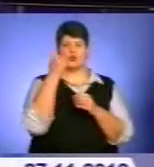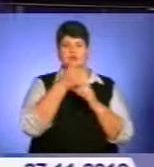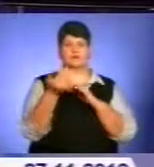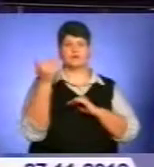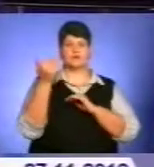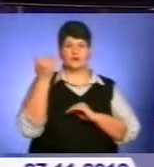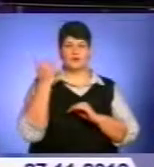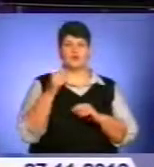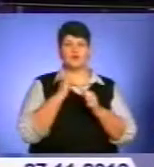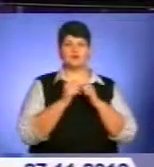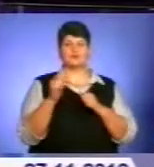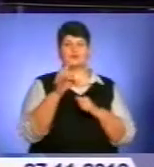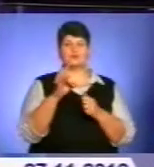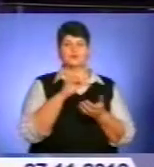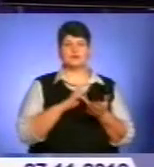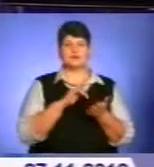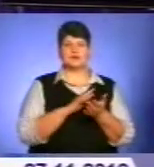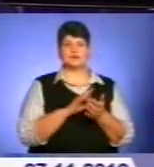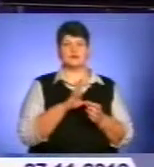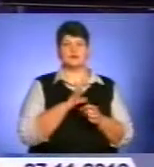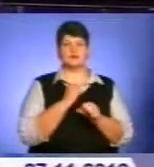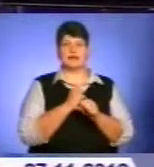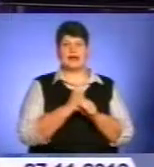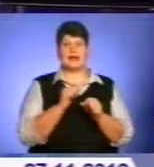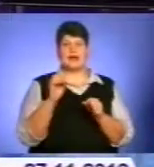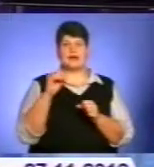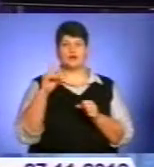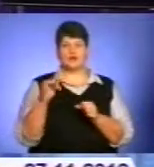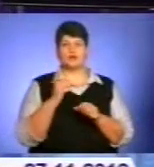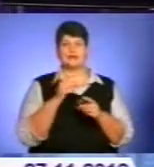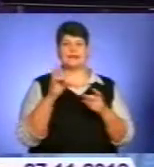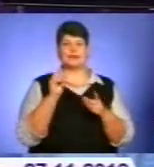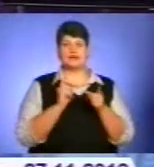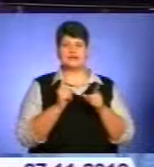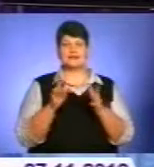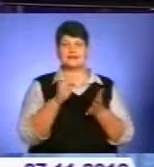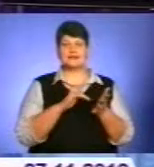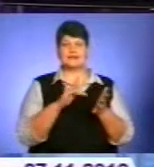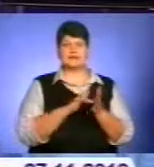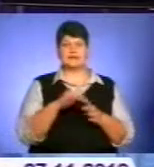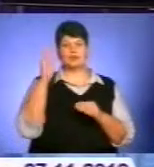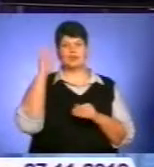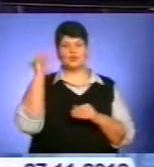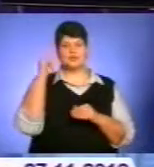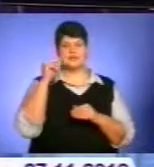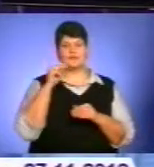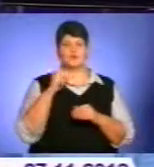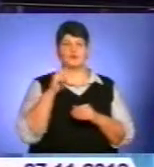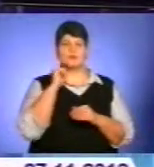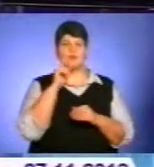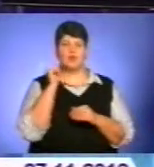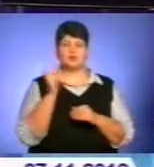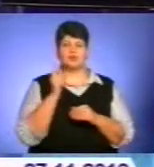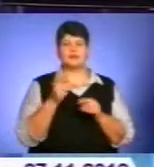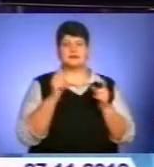районному центрі нашої області працювали еколого-натуралістичні центри учнівської молоді. Тепер на Тернопільщині їх всього 8. Наша